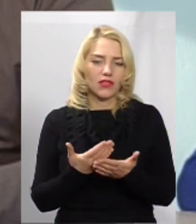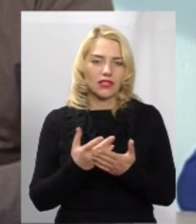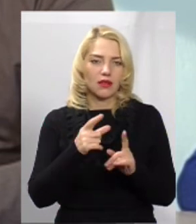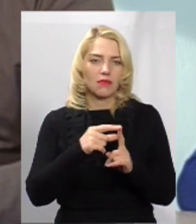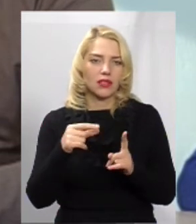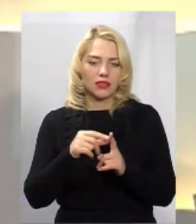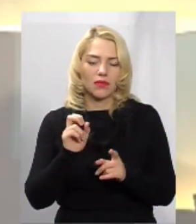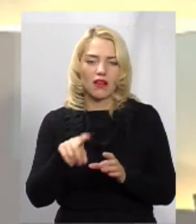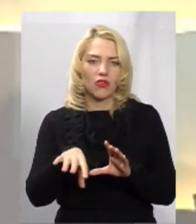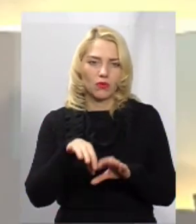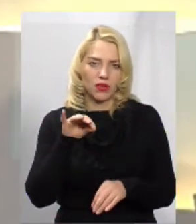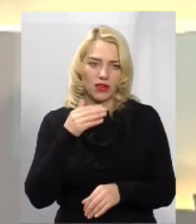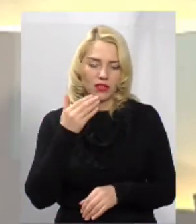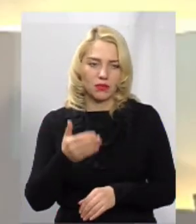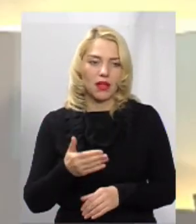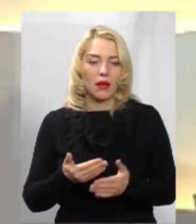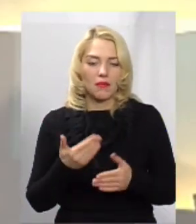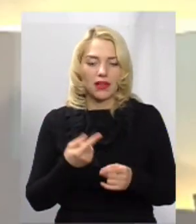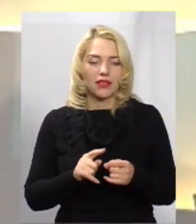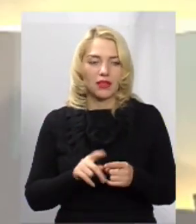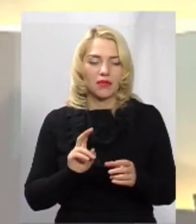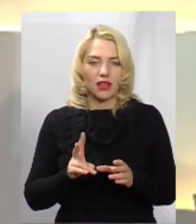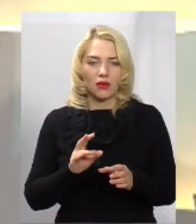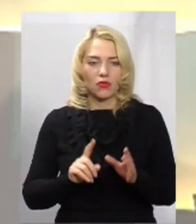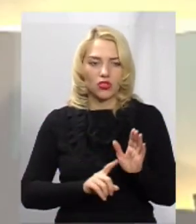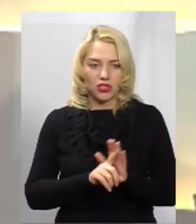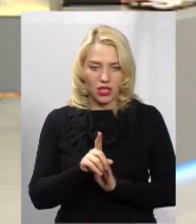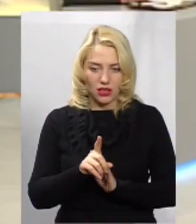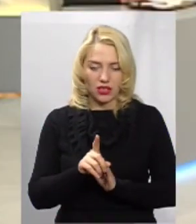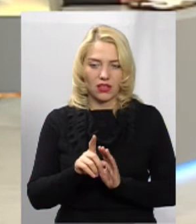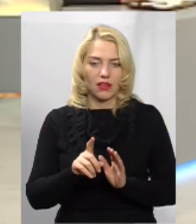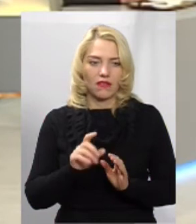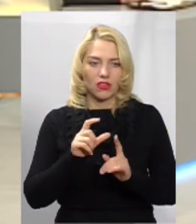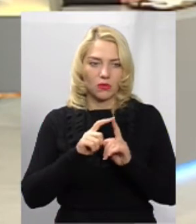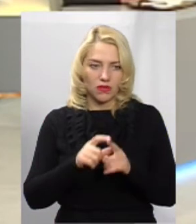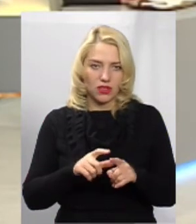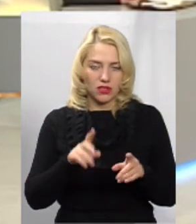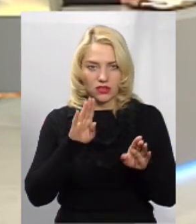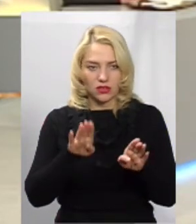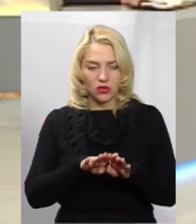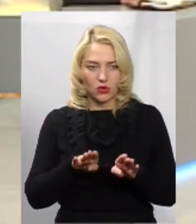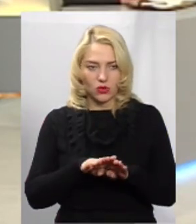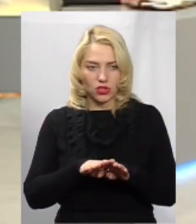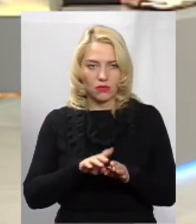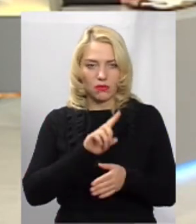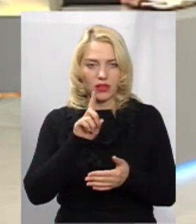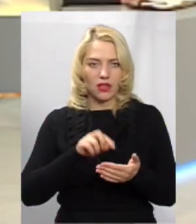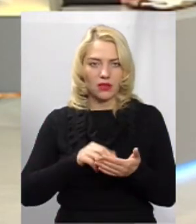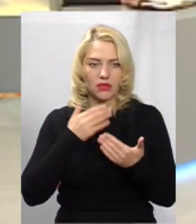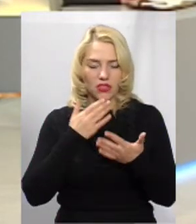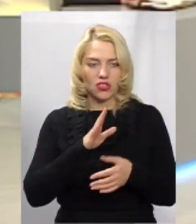таки? Як обираються двори? Пане Василі, перед тим, як ви почнете відповідати, просто зі схожим питанням до нас звернулася